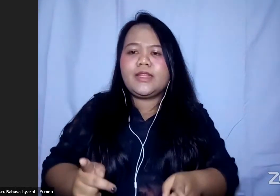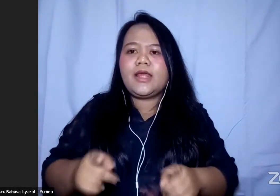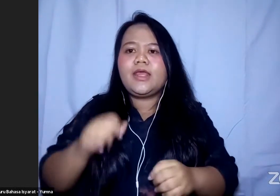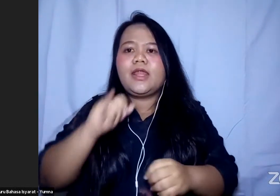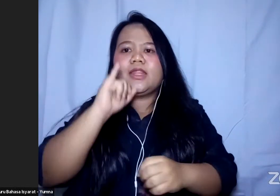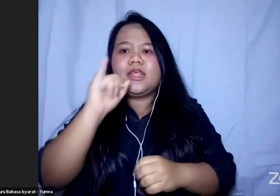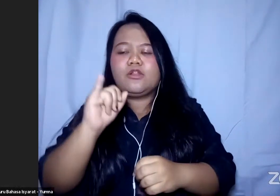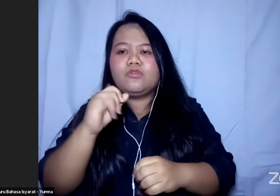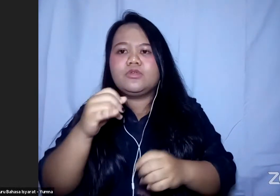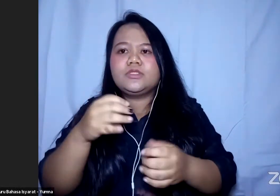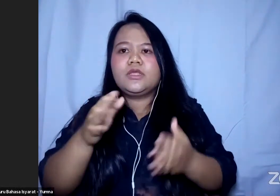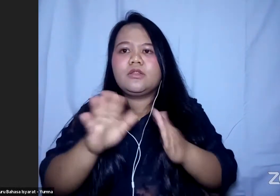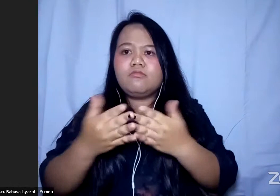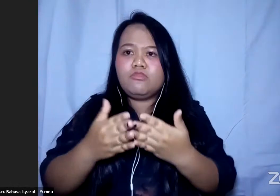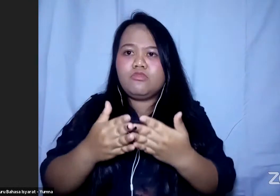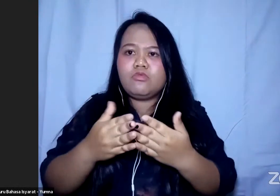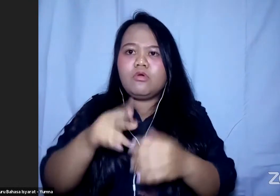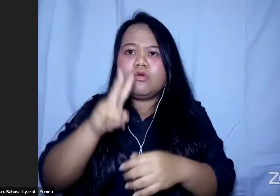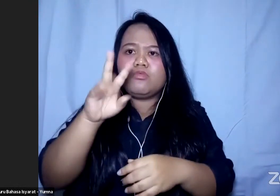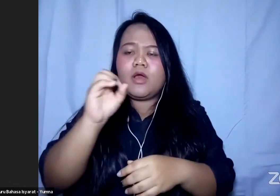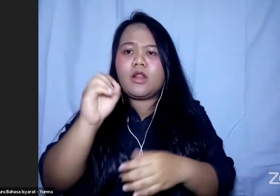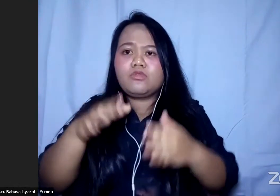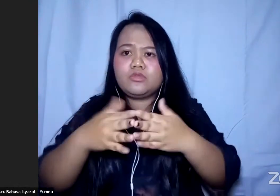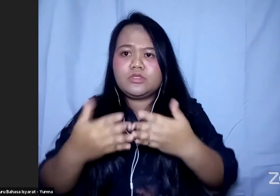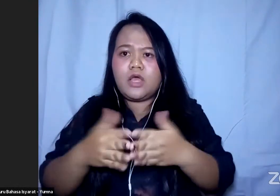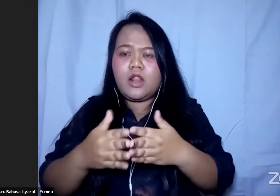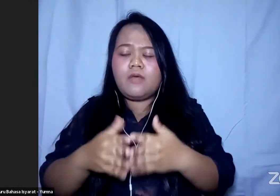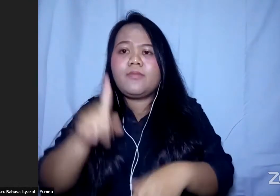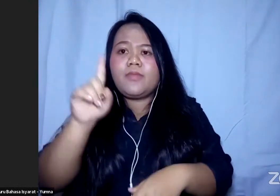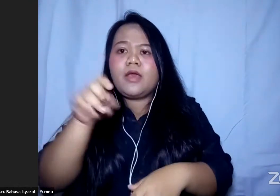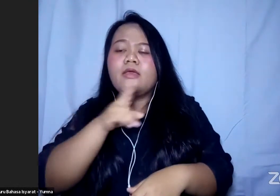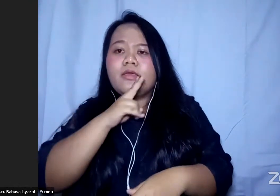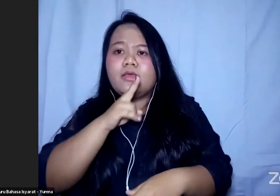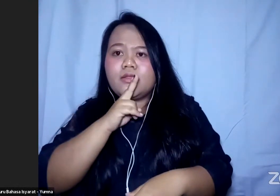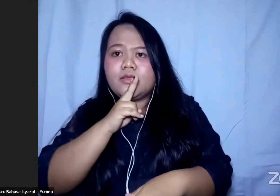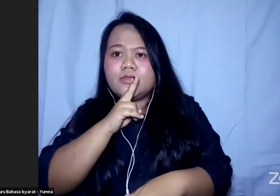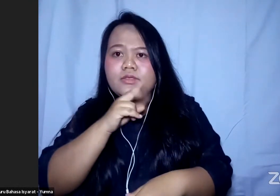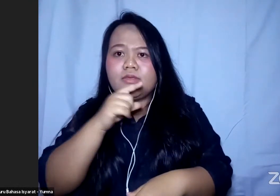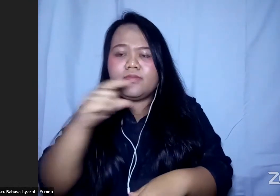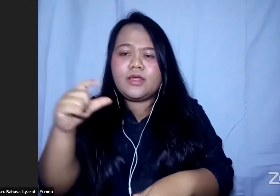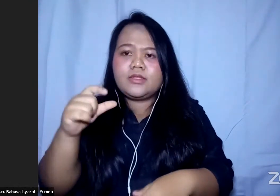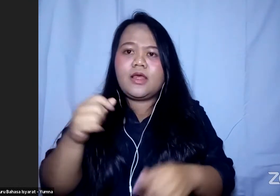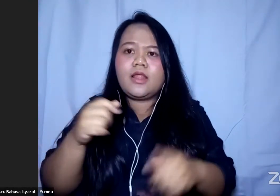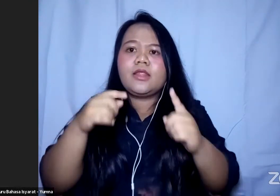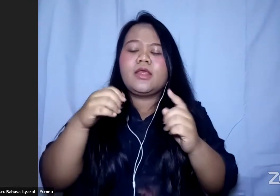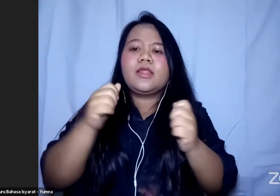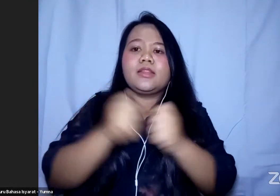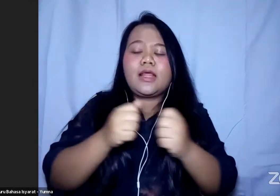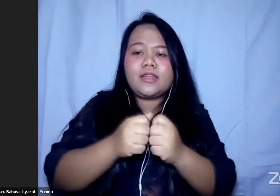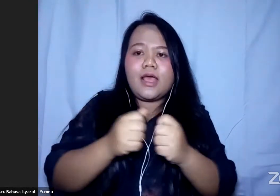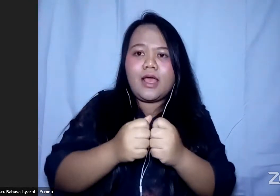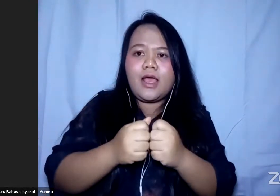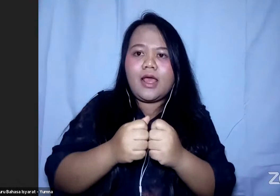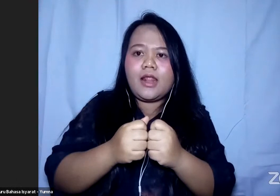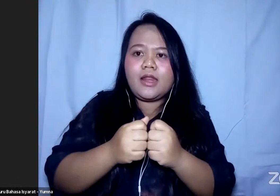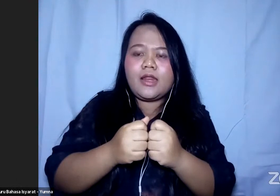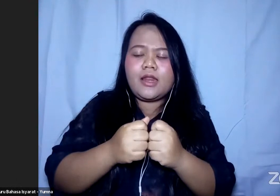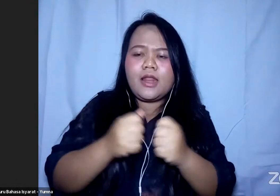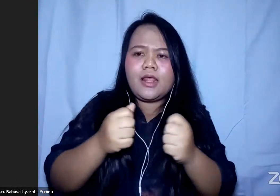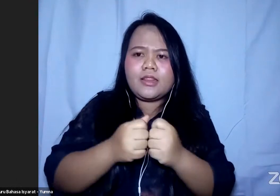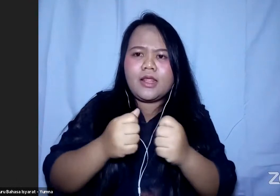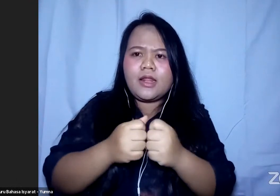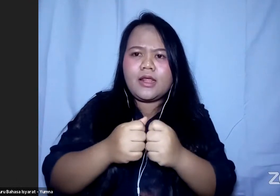cukup tebal Sekitar 200 halaman dan berbahasa Inggris Itu mungkin jadi tantangan kita untuk membuat Bangkasanya